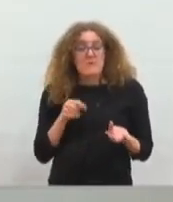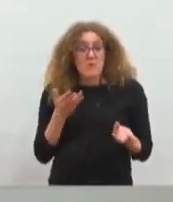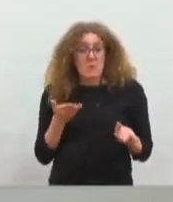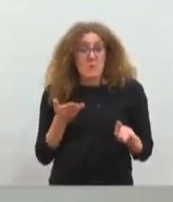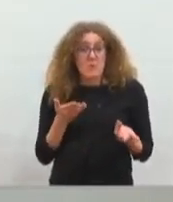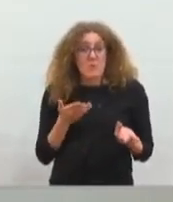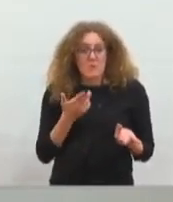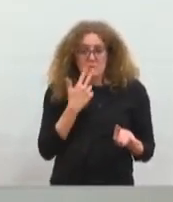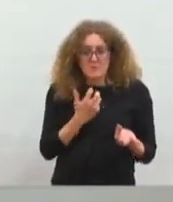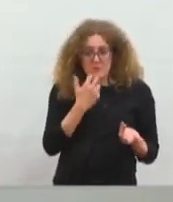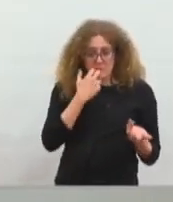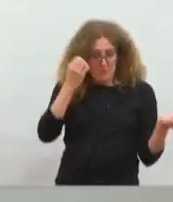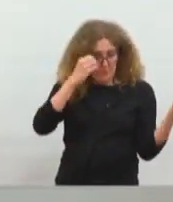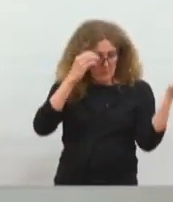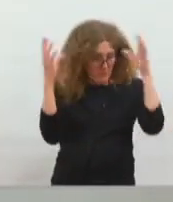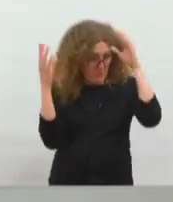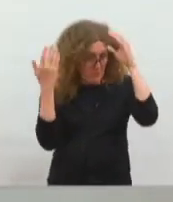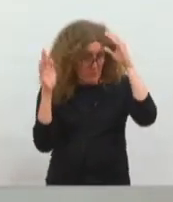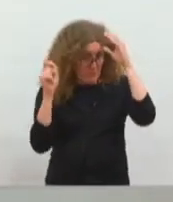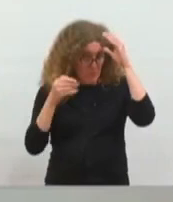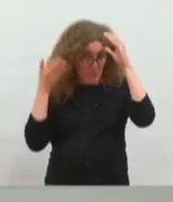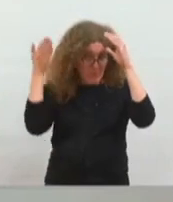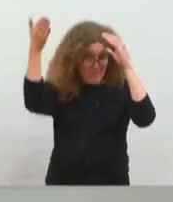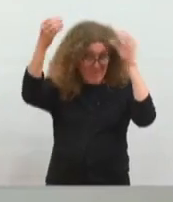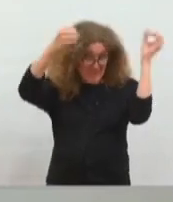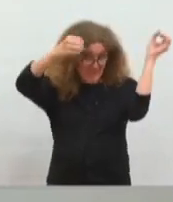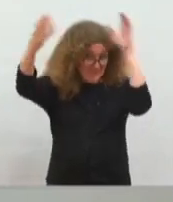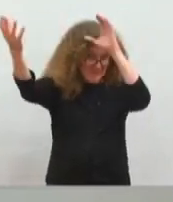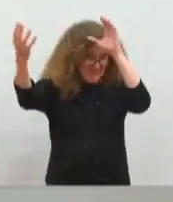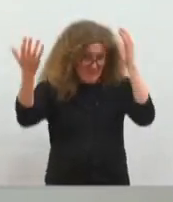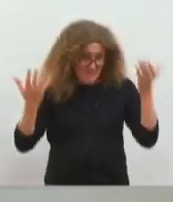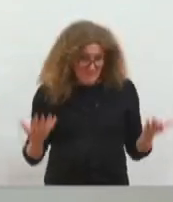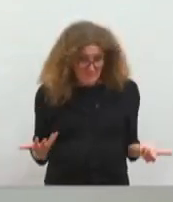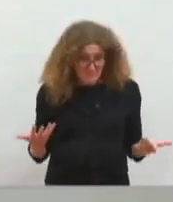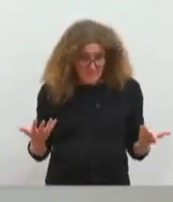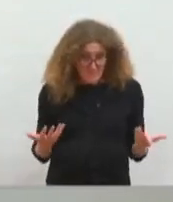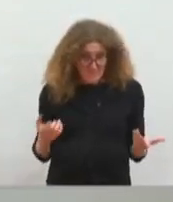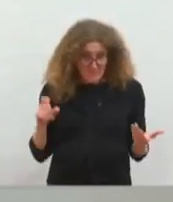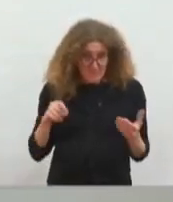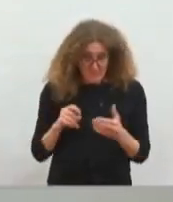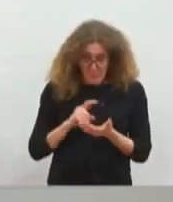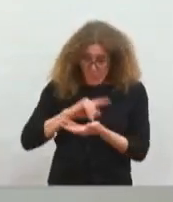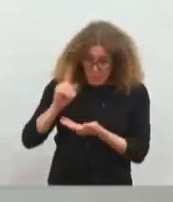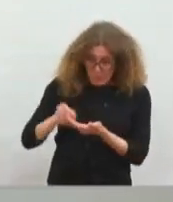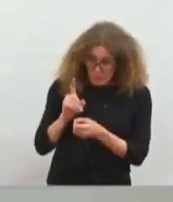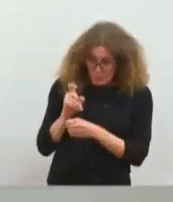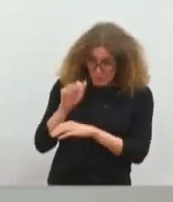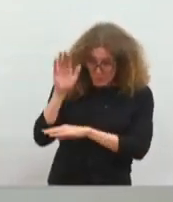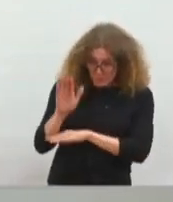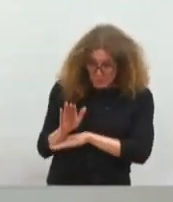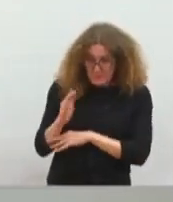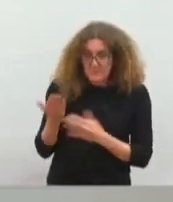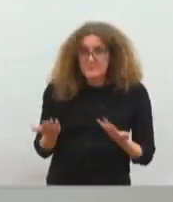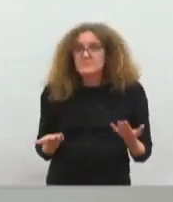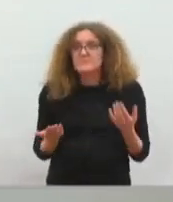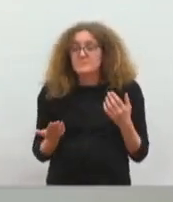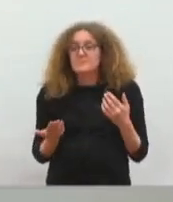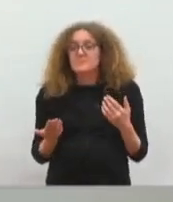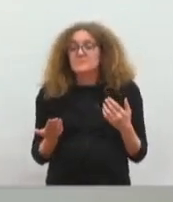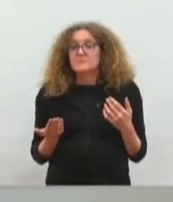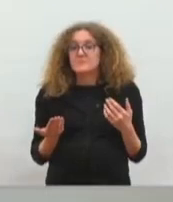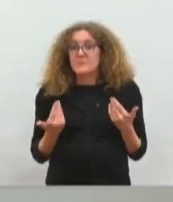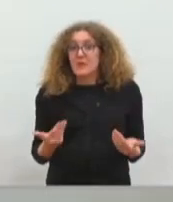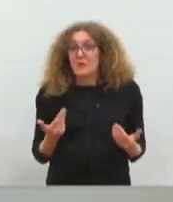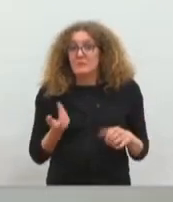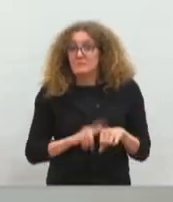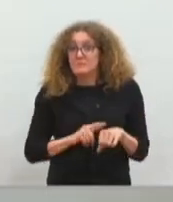citoyenne mais aussi une vision de long terme, une vision qui nous permette de préserver cette ressource. Qui est en l'axe... Donc là, nous